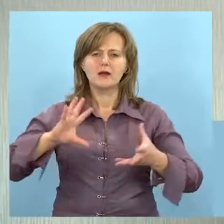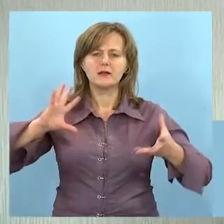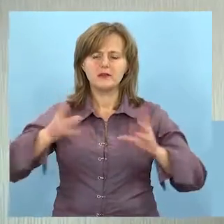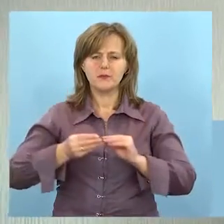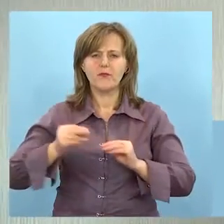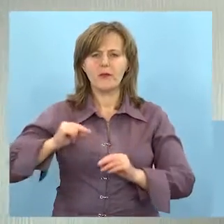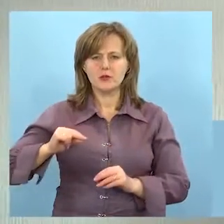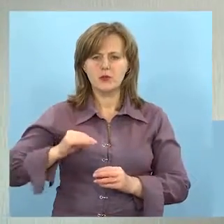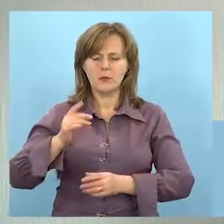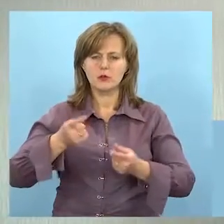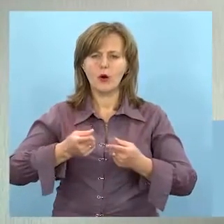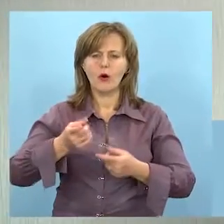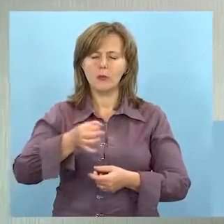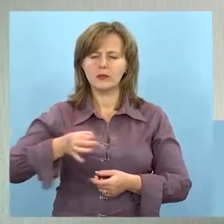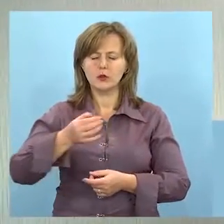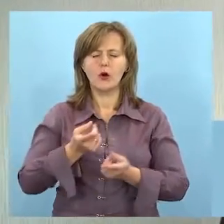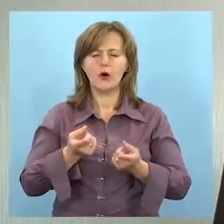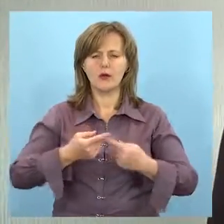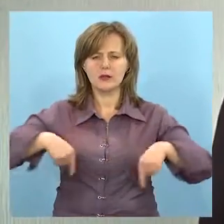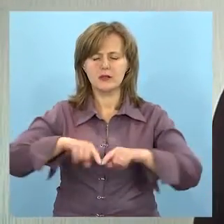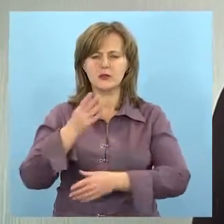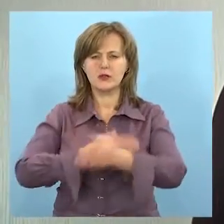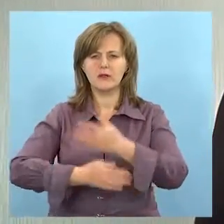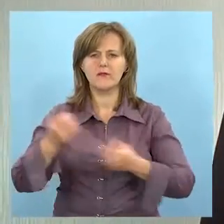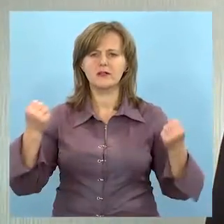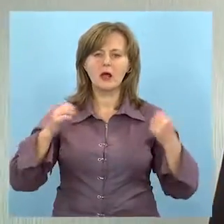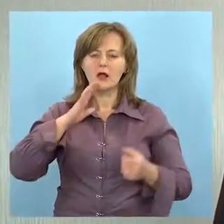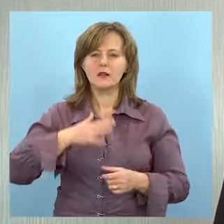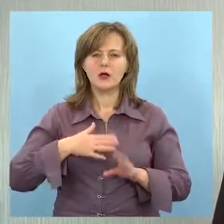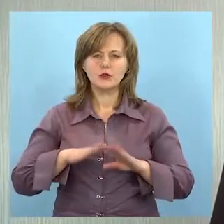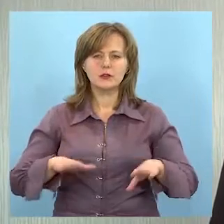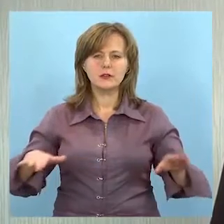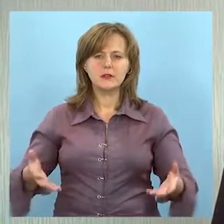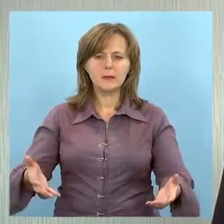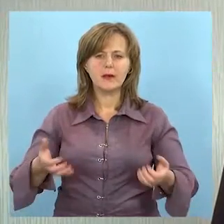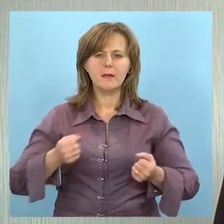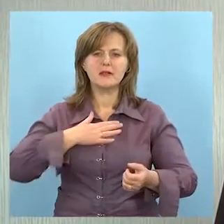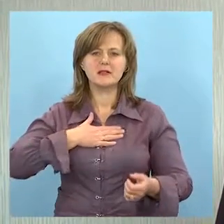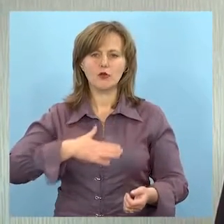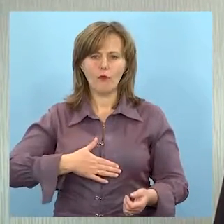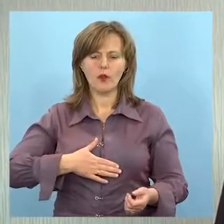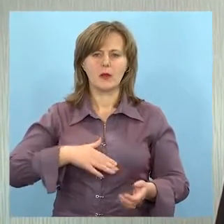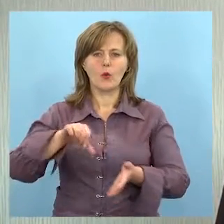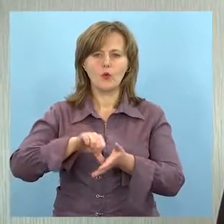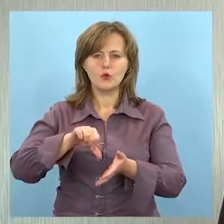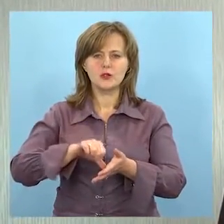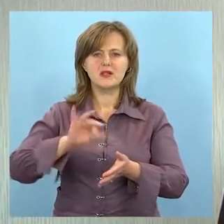співпрацюємо з обласною організацією Інваспорт. Наші дітки приймають з задоволенням